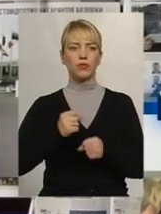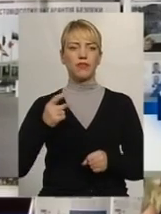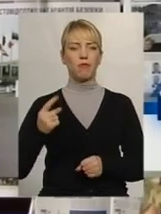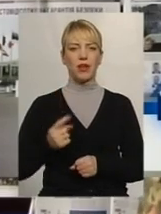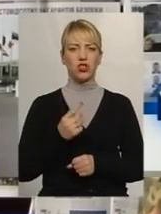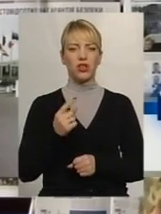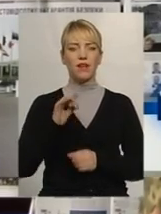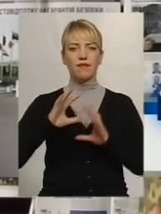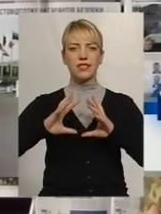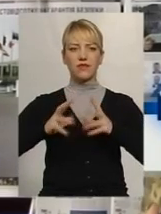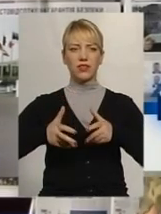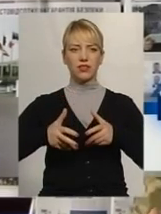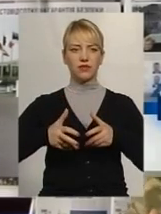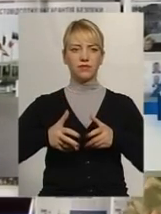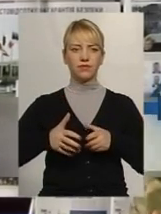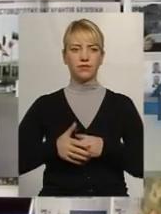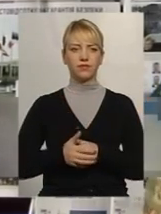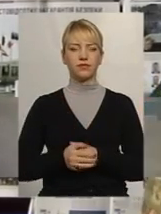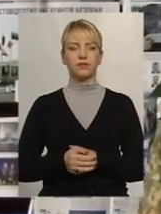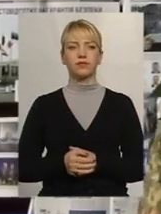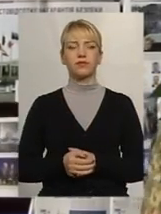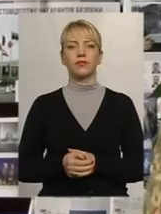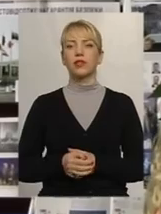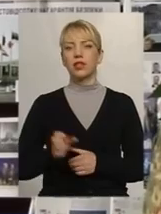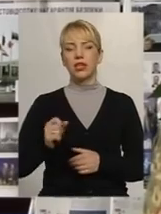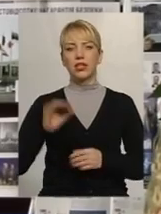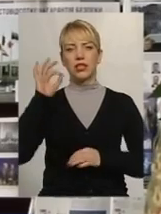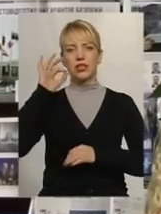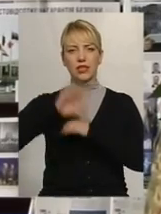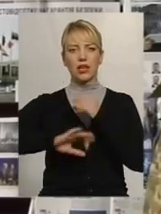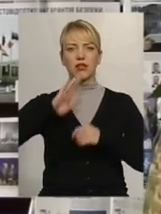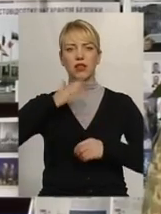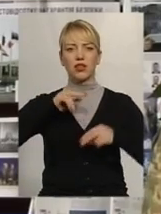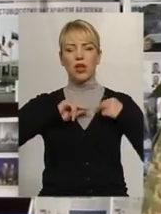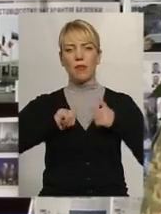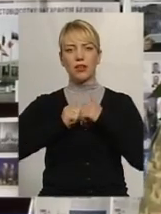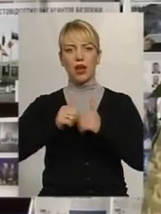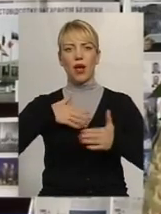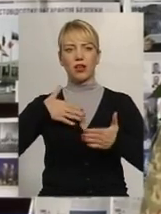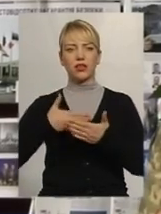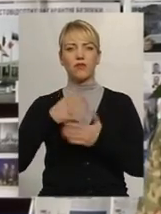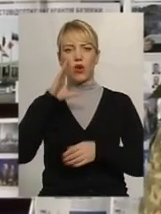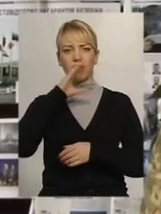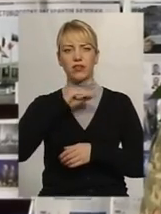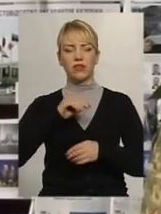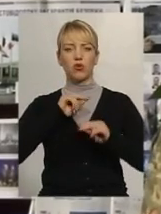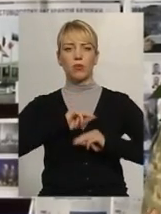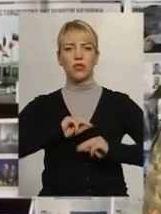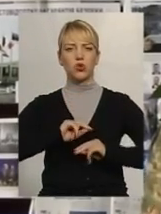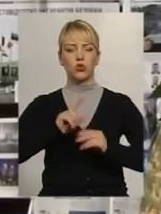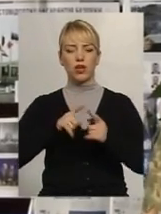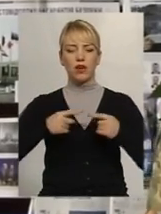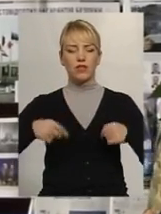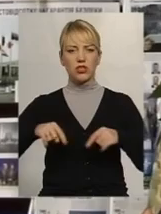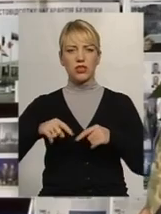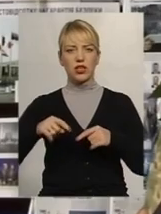у світі. І західні наші партнери активно працюють в частині